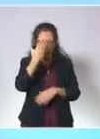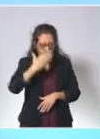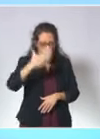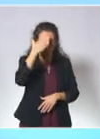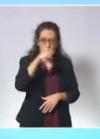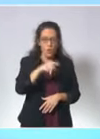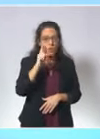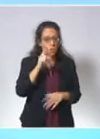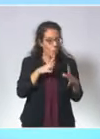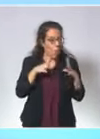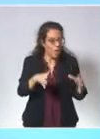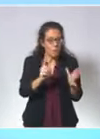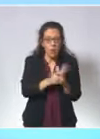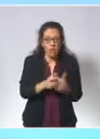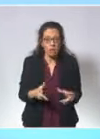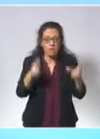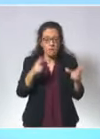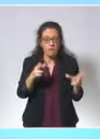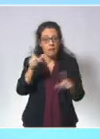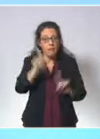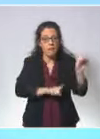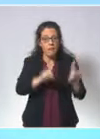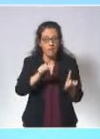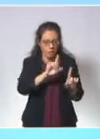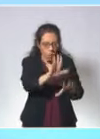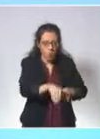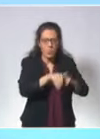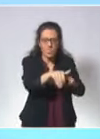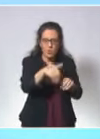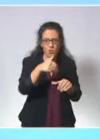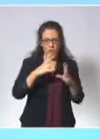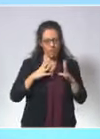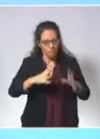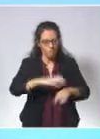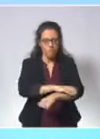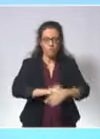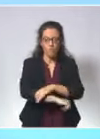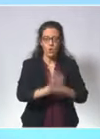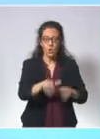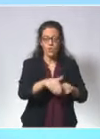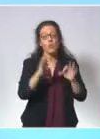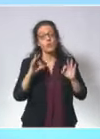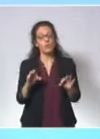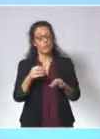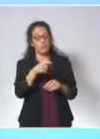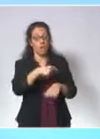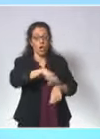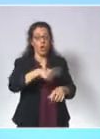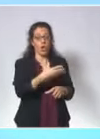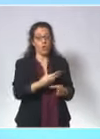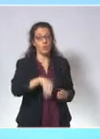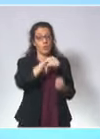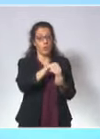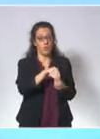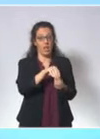'ils continueront sans relâche d'être sur le pont. A cet égard, la rémunération des heures supplémentaires